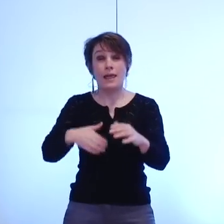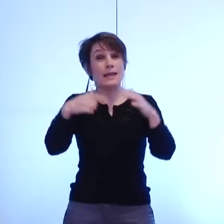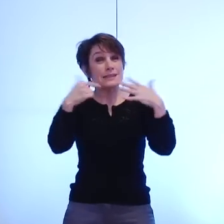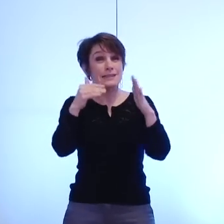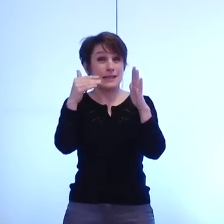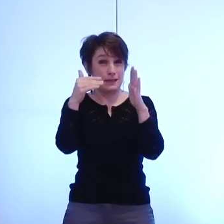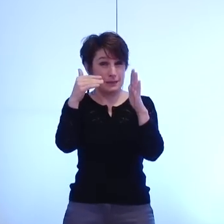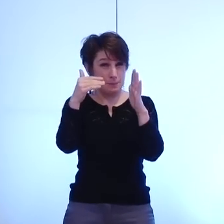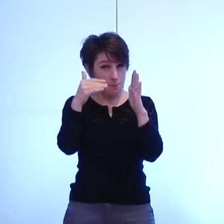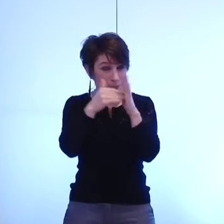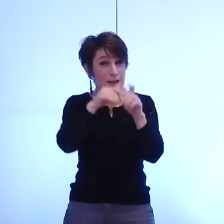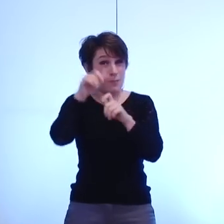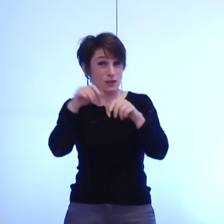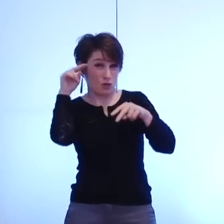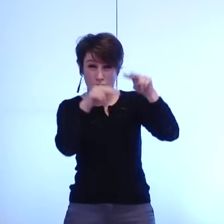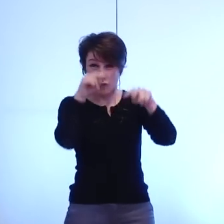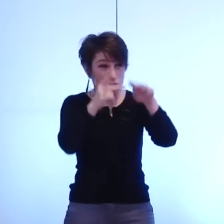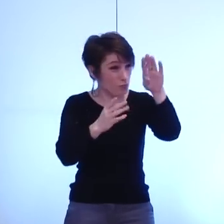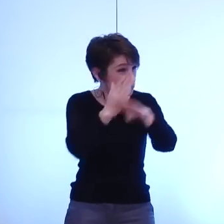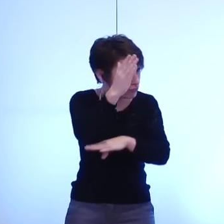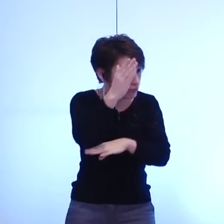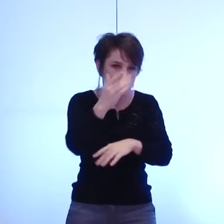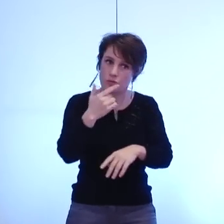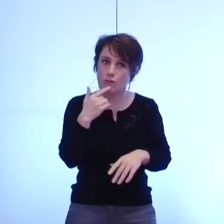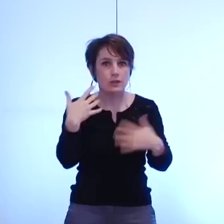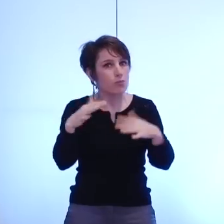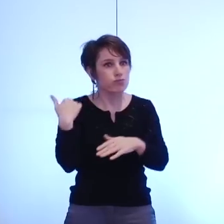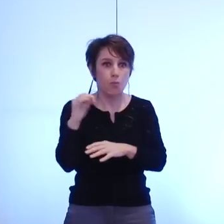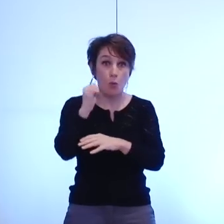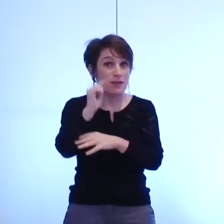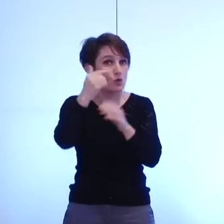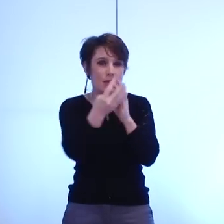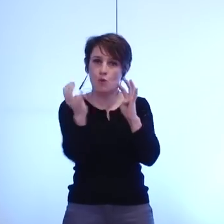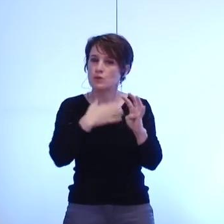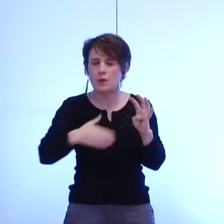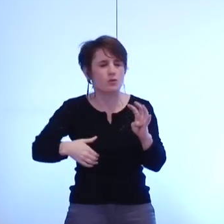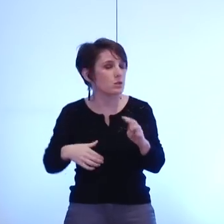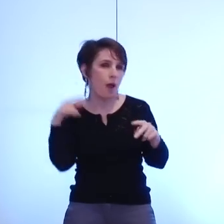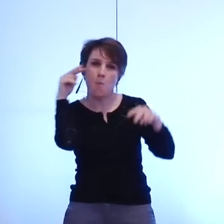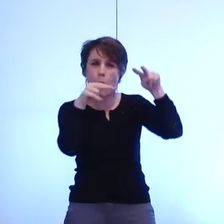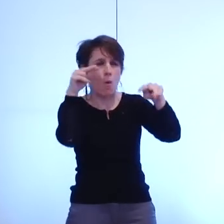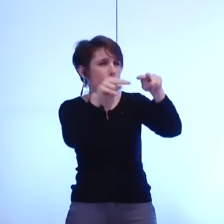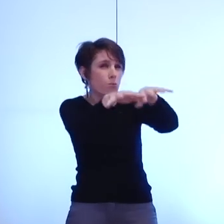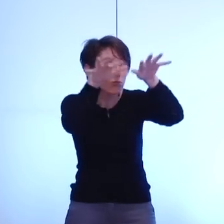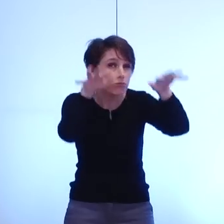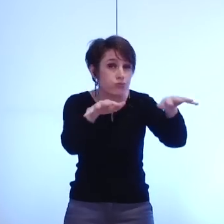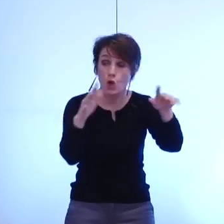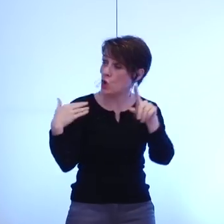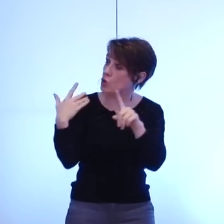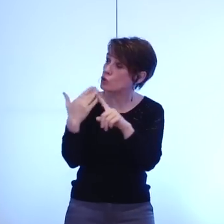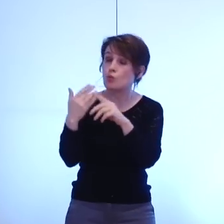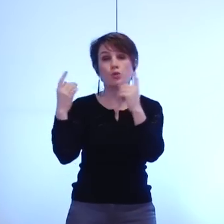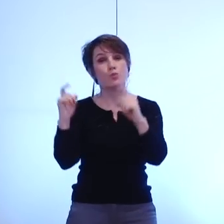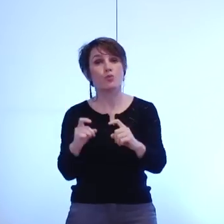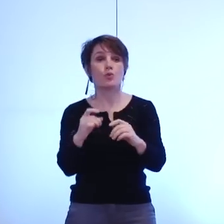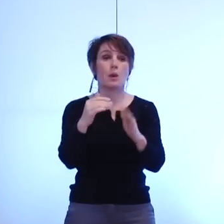de 6 300 vues pour les deux premiers conseils donc une audience majeure. depuis nous oscillons entre 1300 et 1800